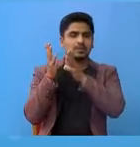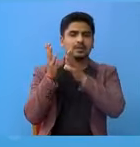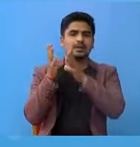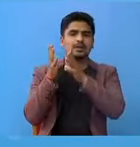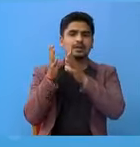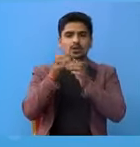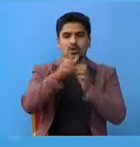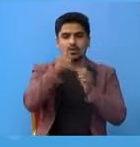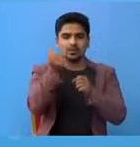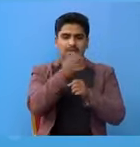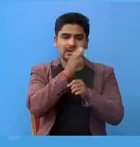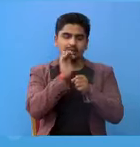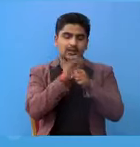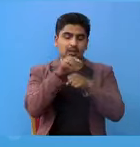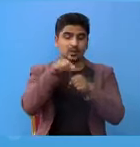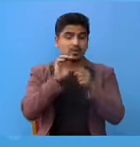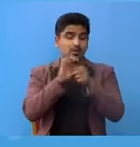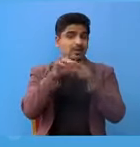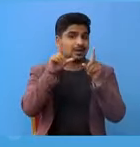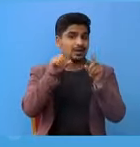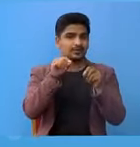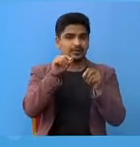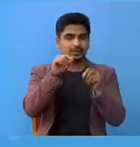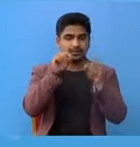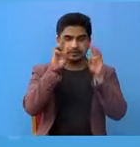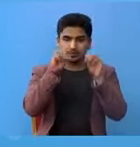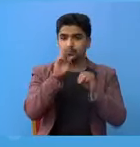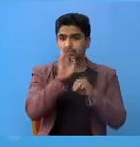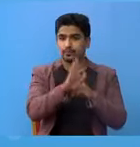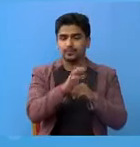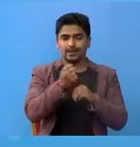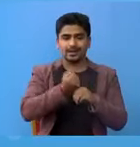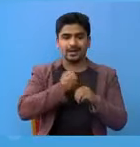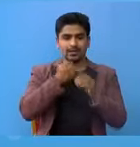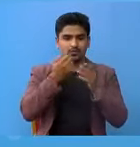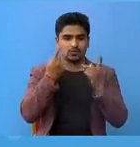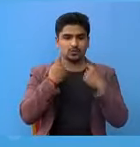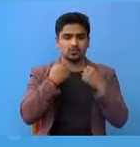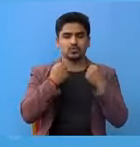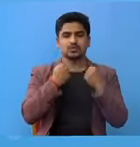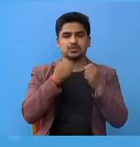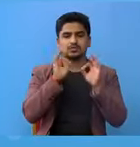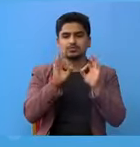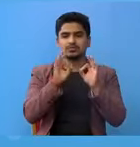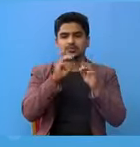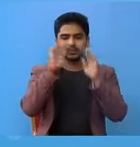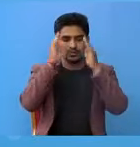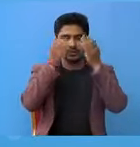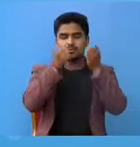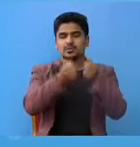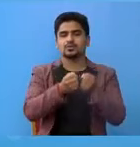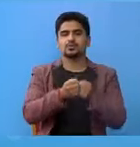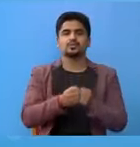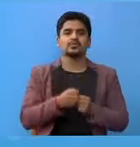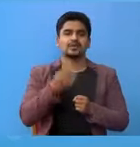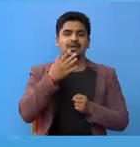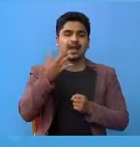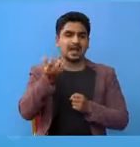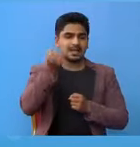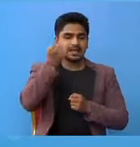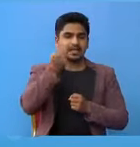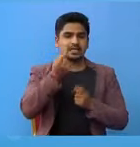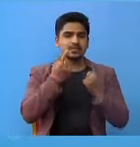को अरुबेला बंदा जहन देरे आवस्षेक्तार महत्तवाय कोले आफु स्वास्त रा सुराच्छे द्राऊं आधिकारीक